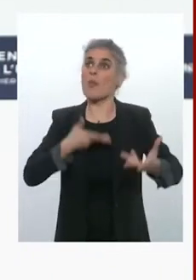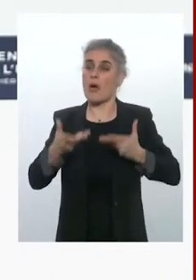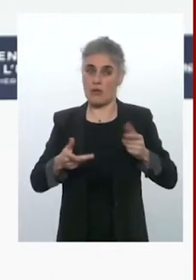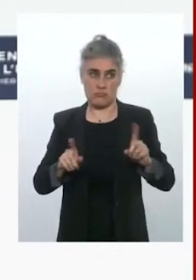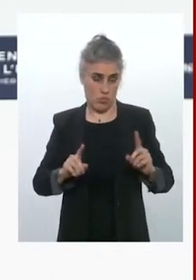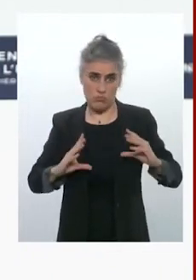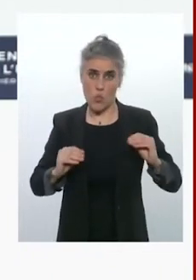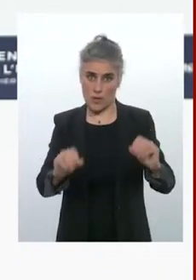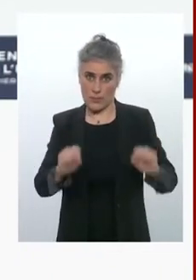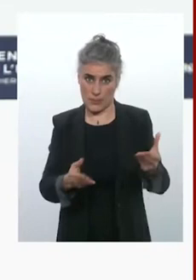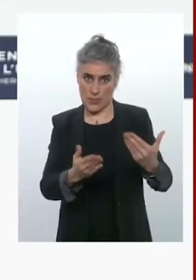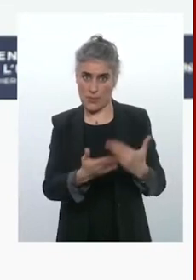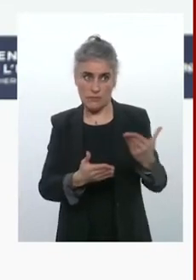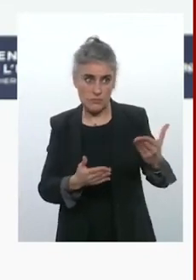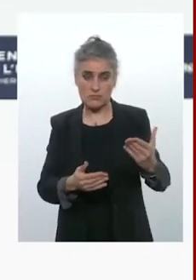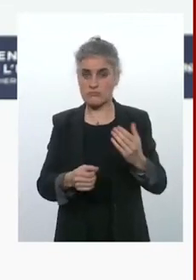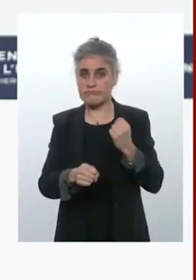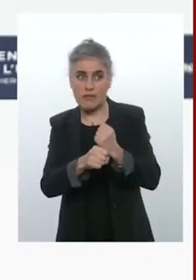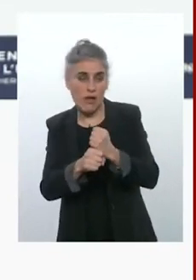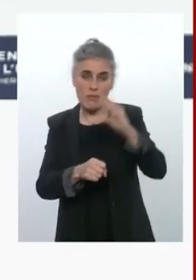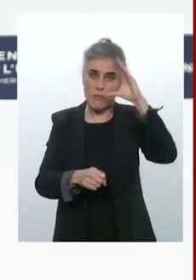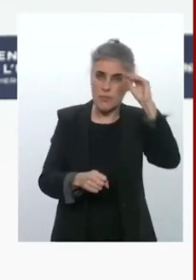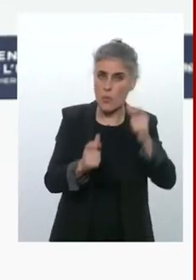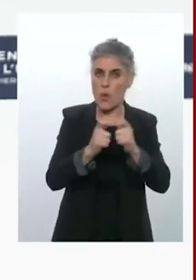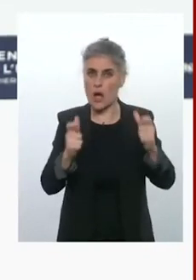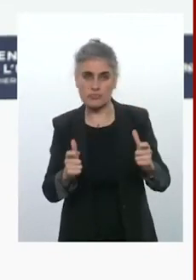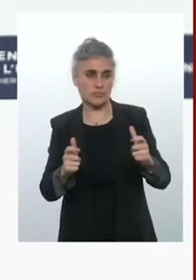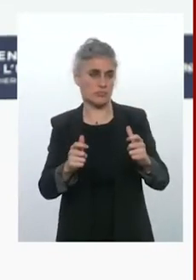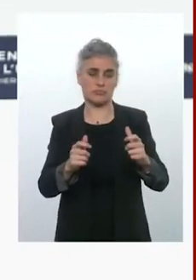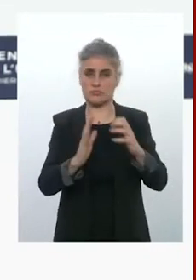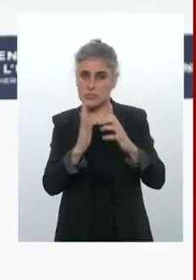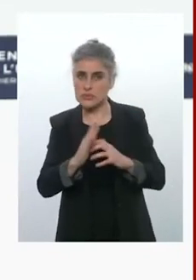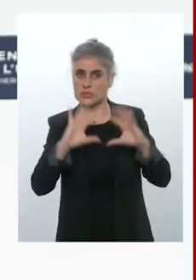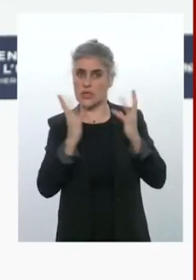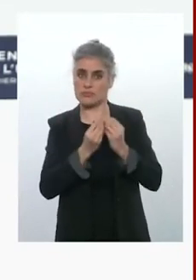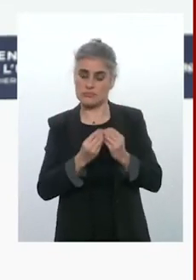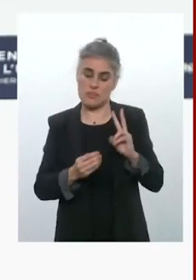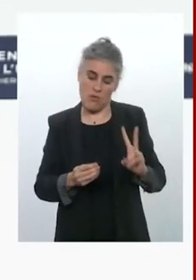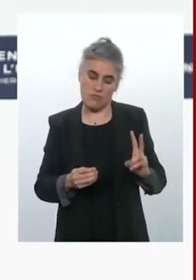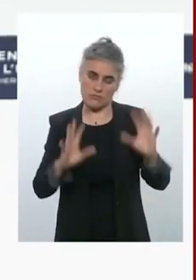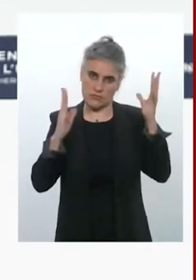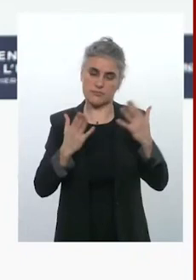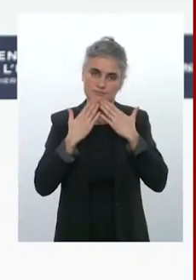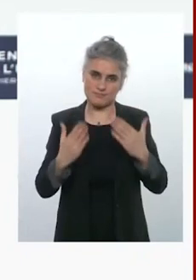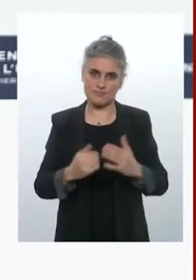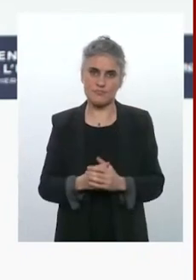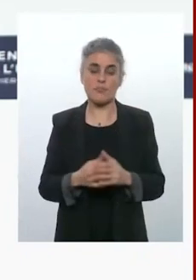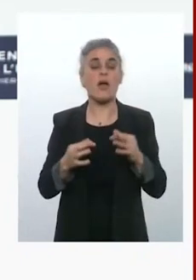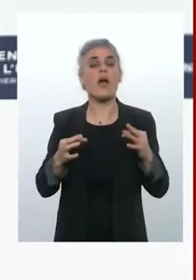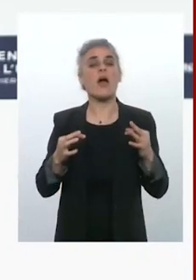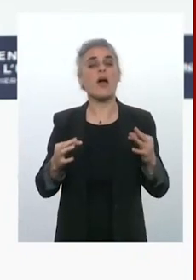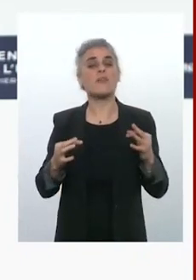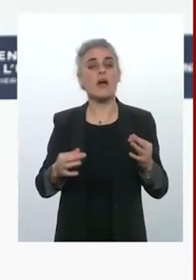professionnelles, les plus grandes exigences sont possibles et je vous félicite pour cela. Sur ce qui est de la scolarisation des enfants en situation de